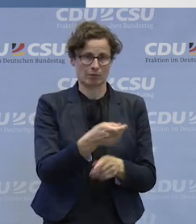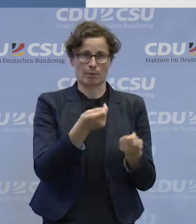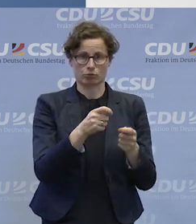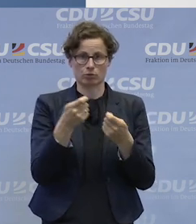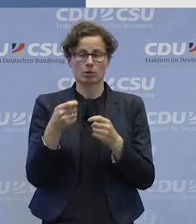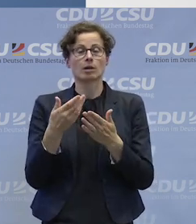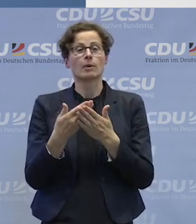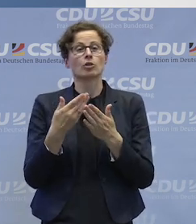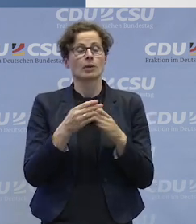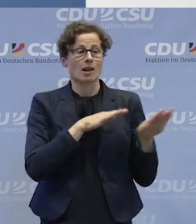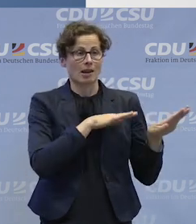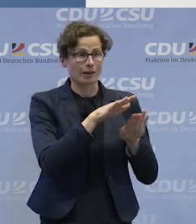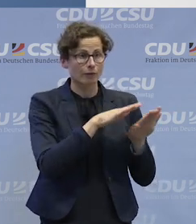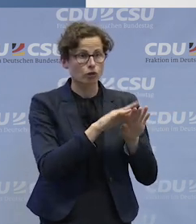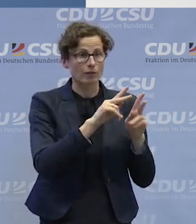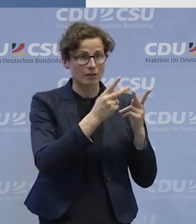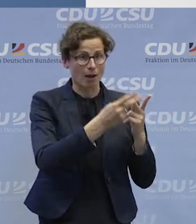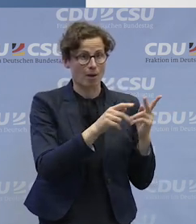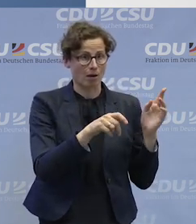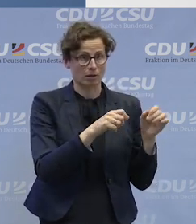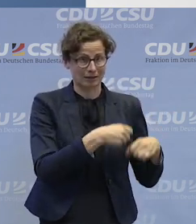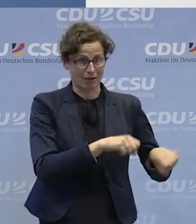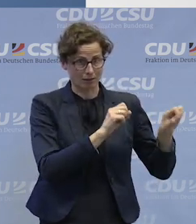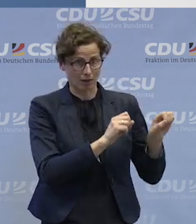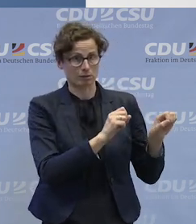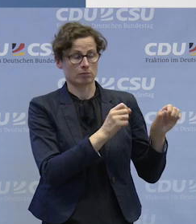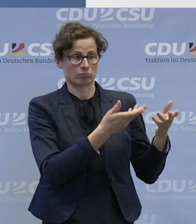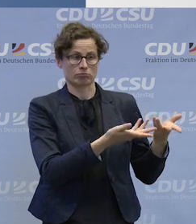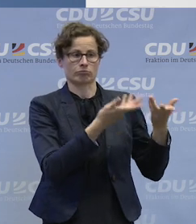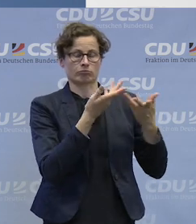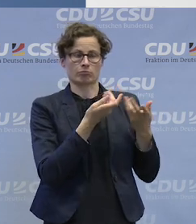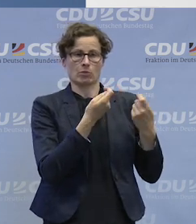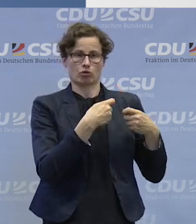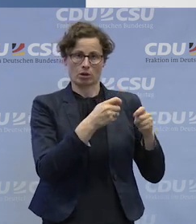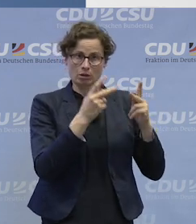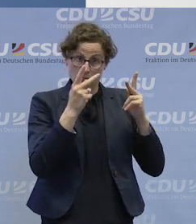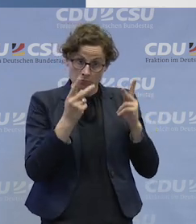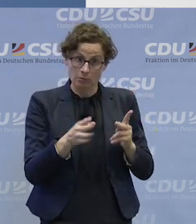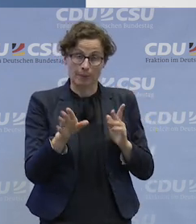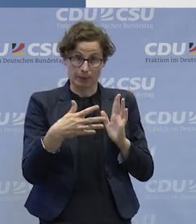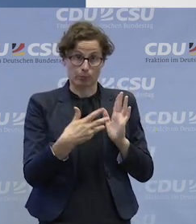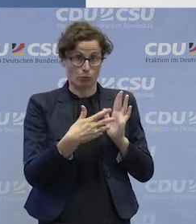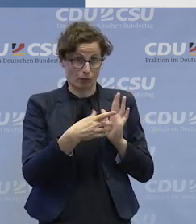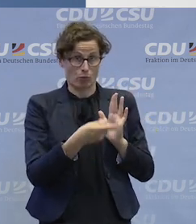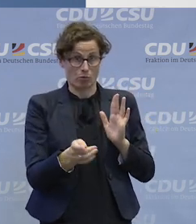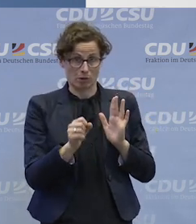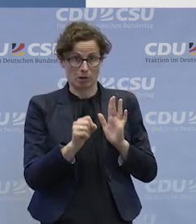Landwirtschaftskammer Niedersachsens abgenommen sind. Wir haben richtige Prüfung und unsere Intention war, diesem